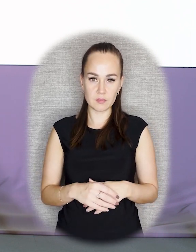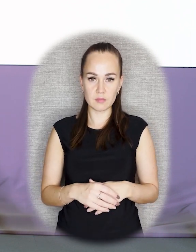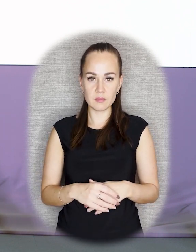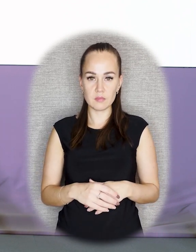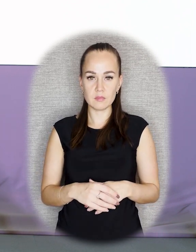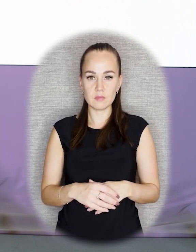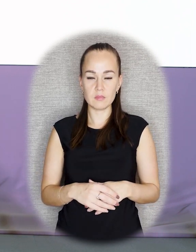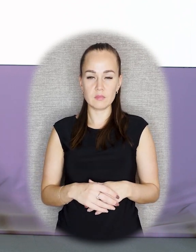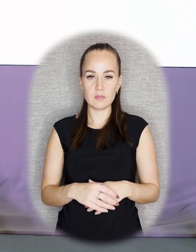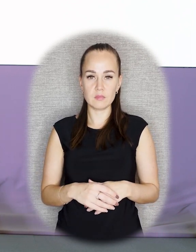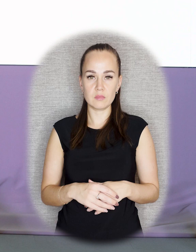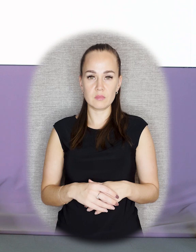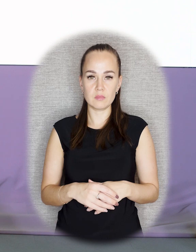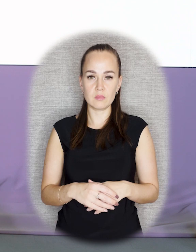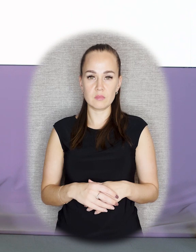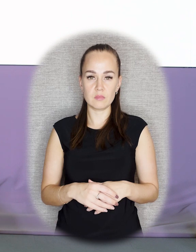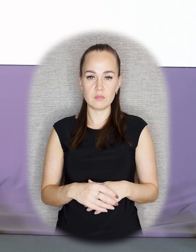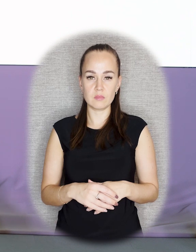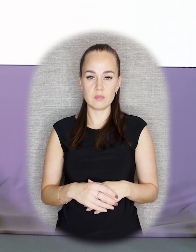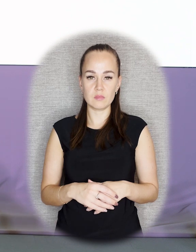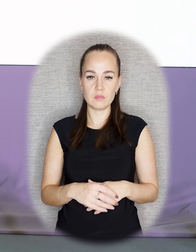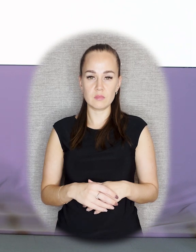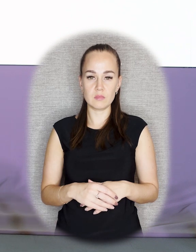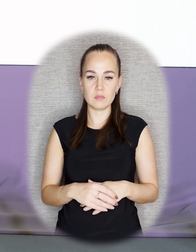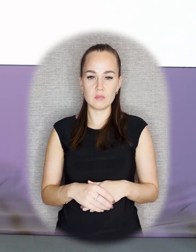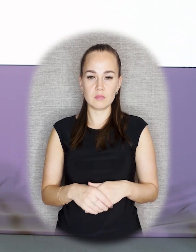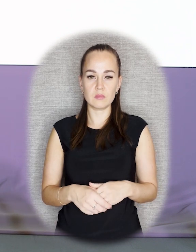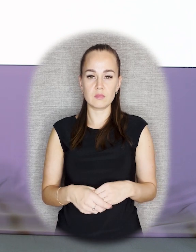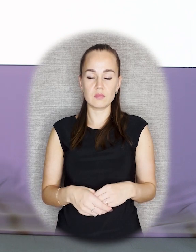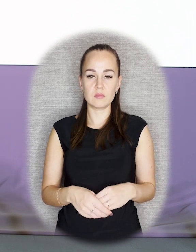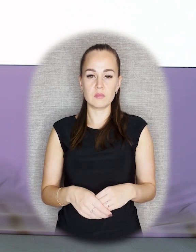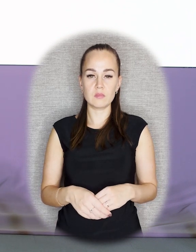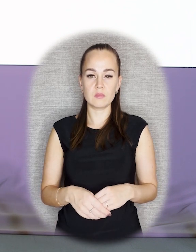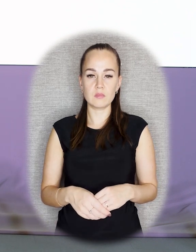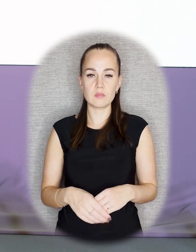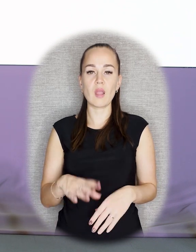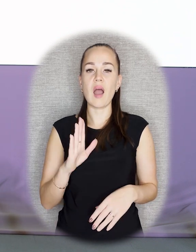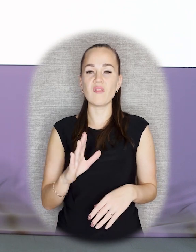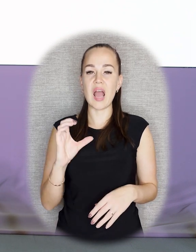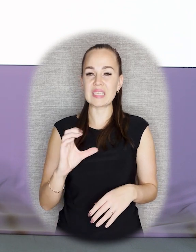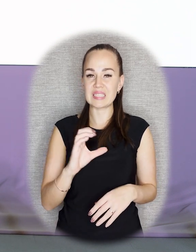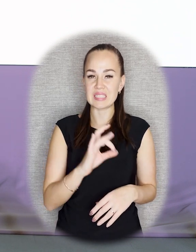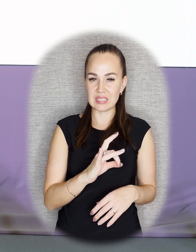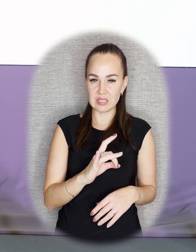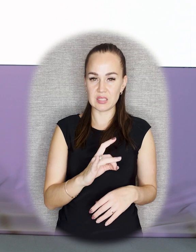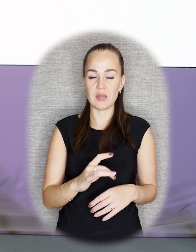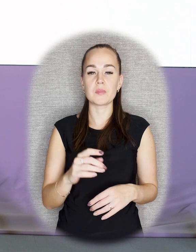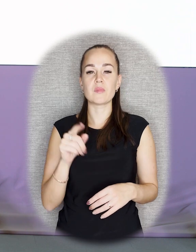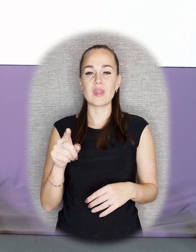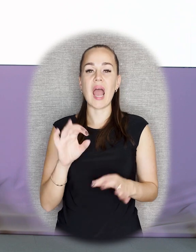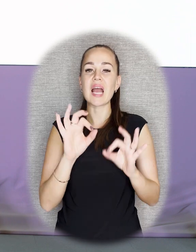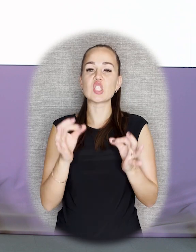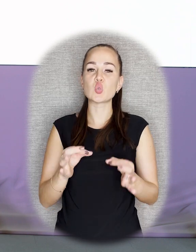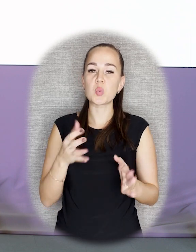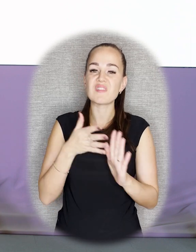Все эти имена имеют определенный вес. И как раз-таки советские искусствоведы, историки